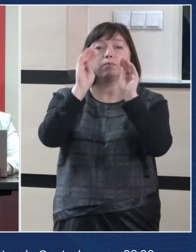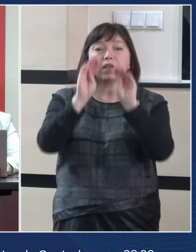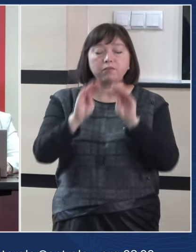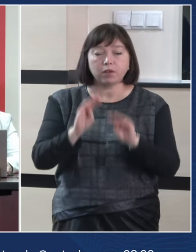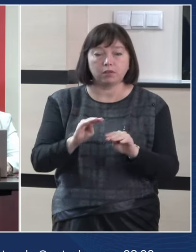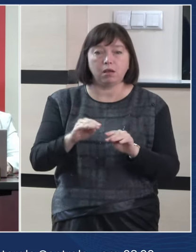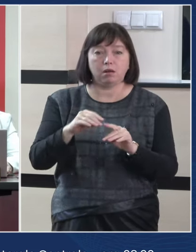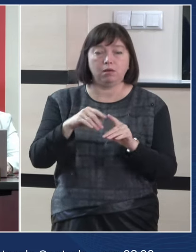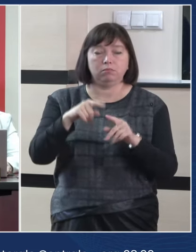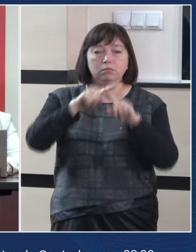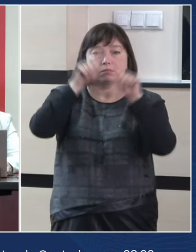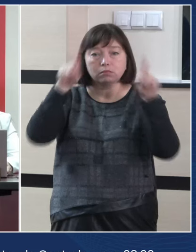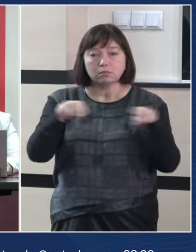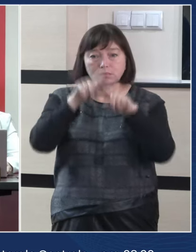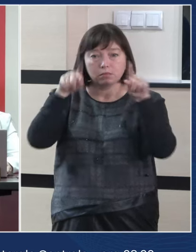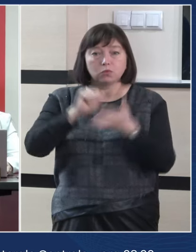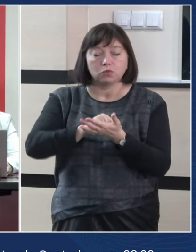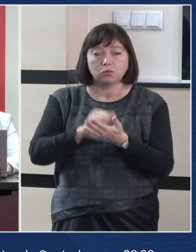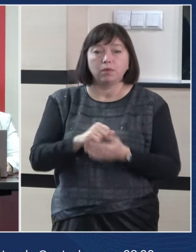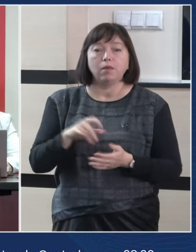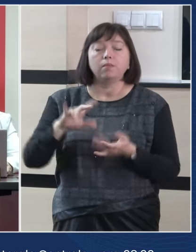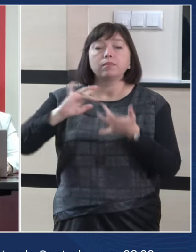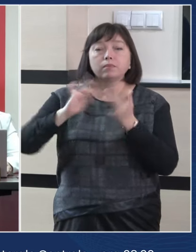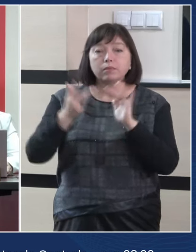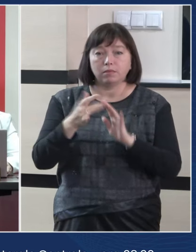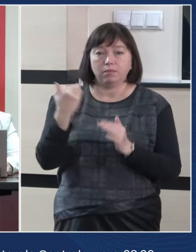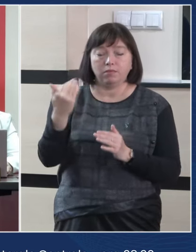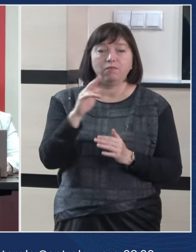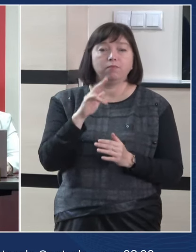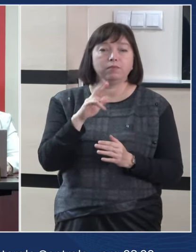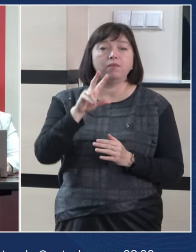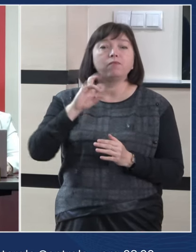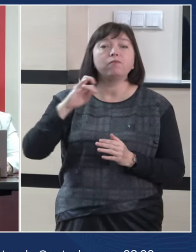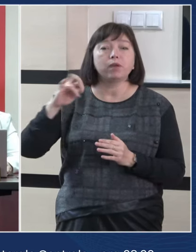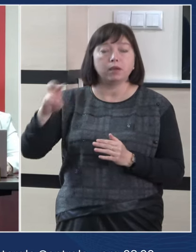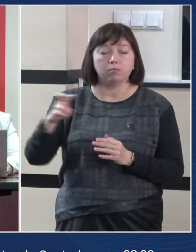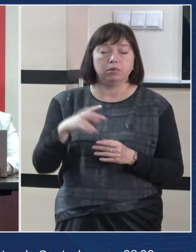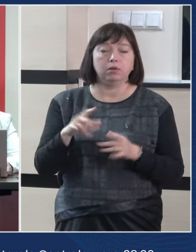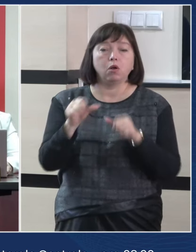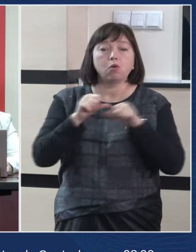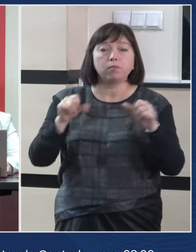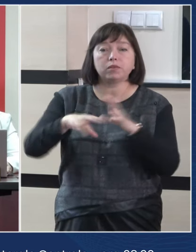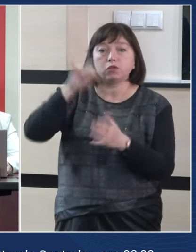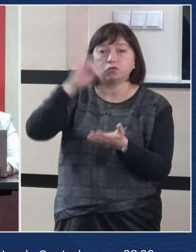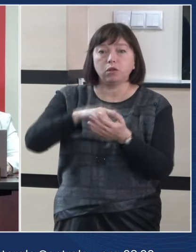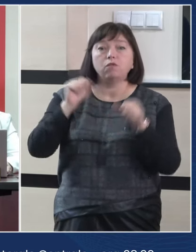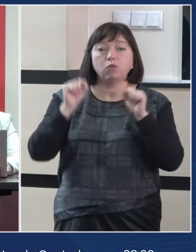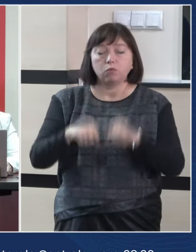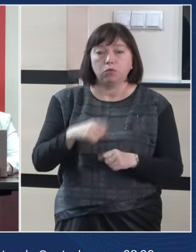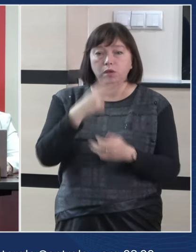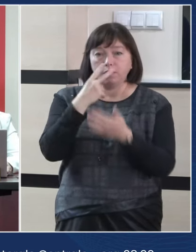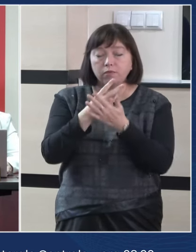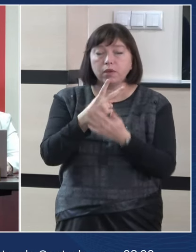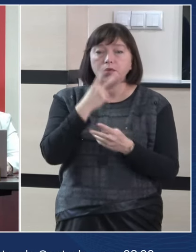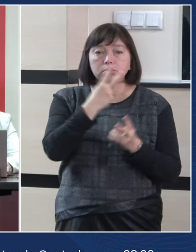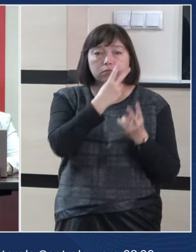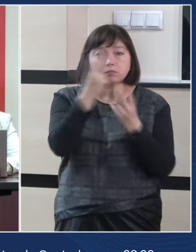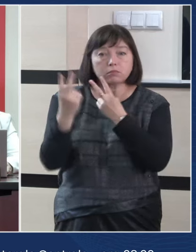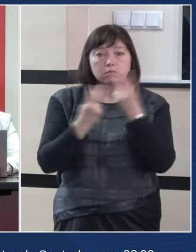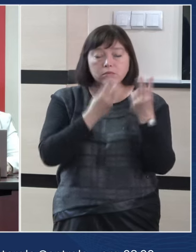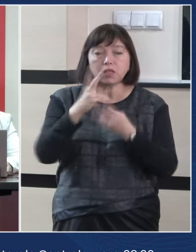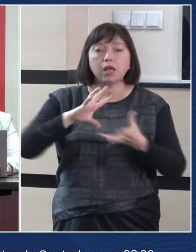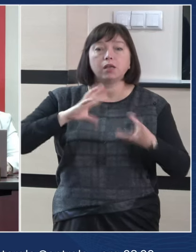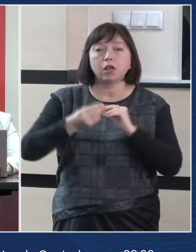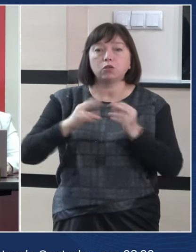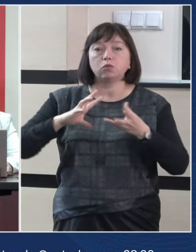proceselor verbale, pe pagina web oficială a Comisiei Electorale Centrale vor putea fi vizualizate